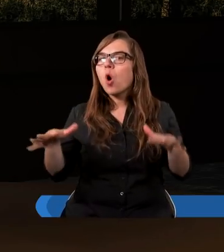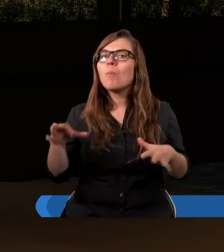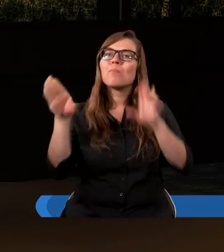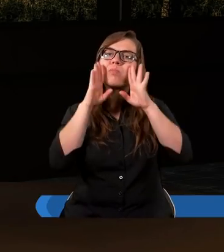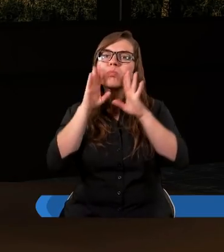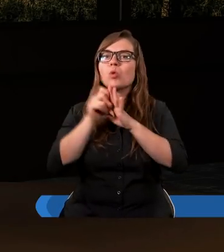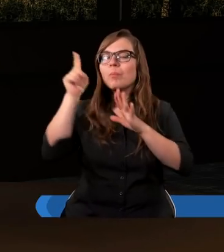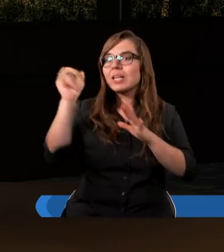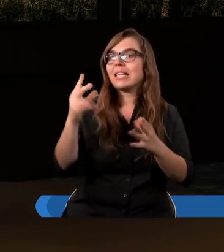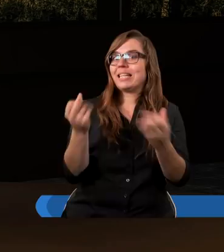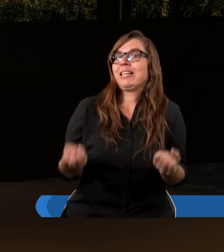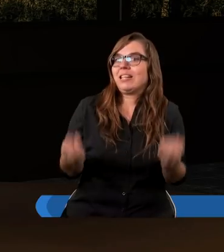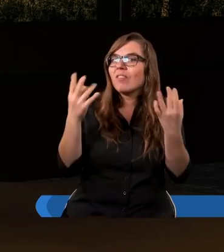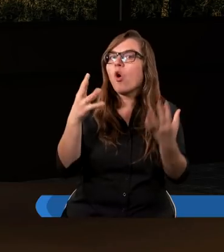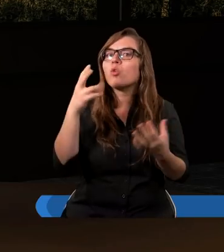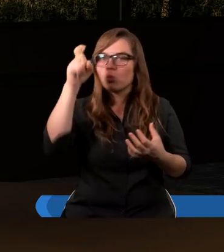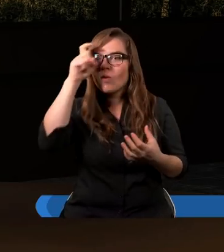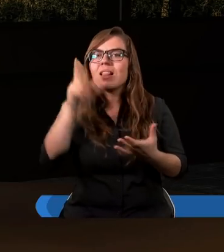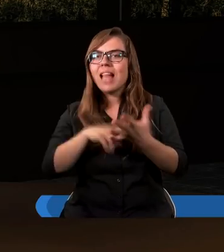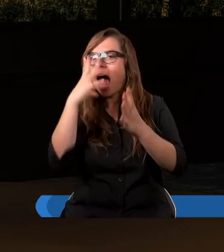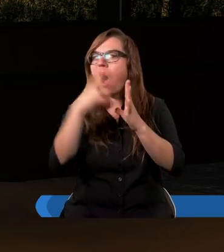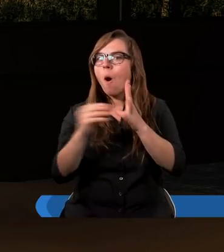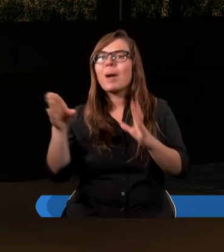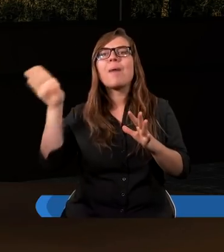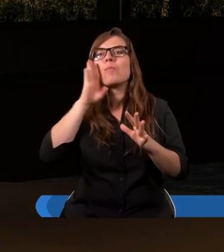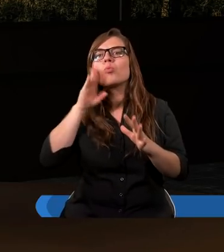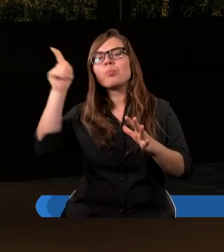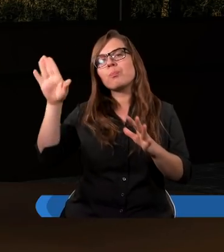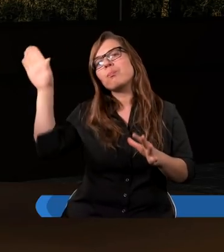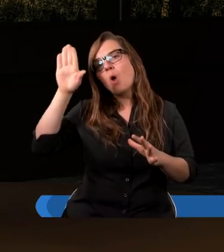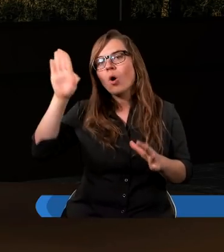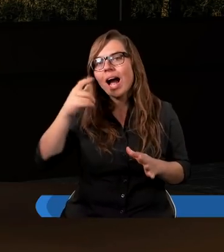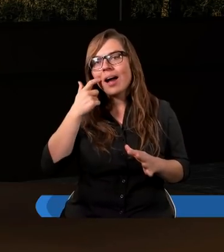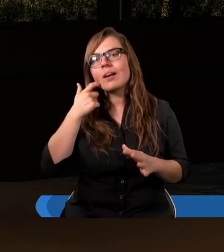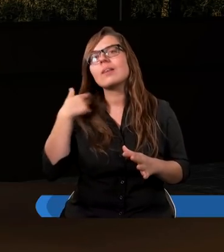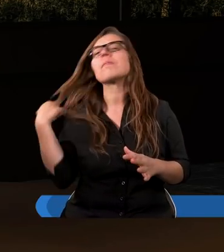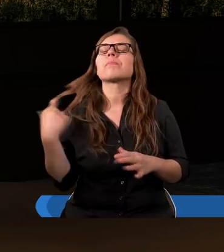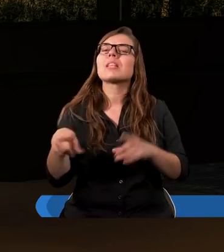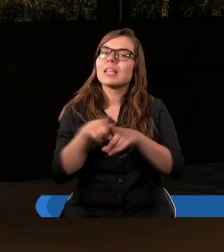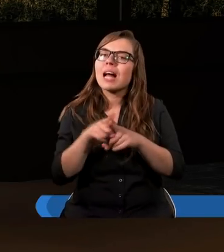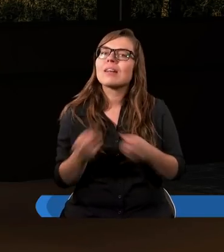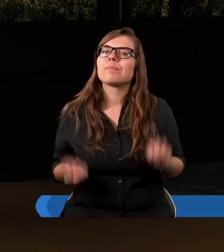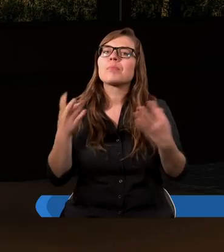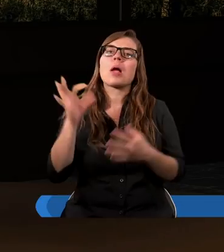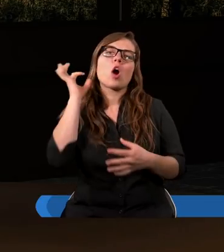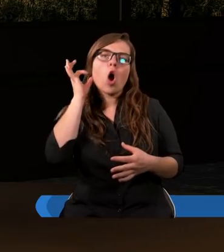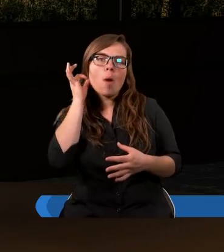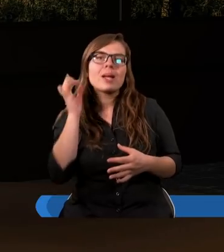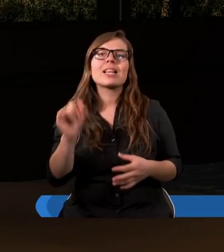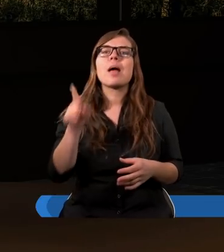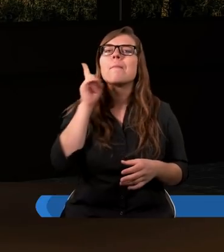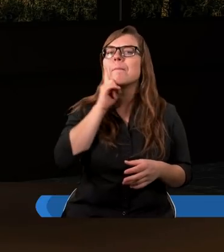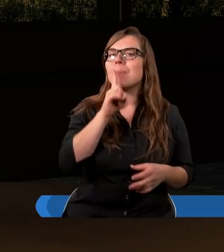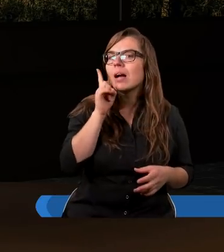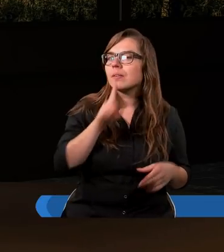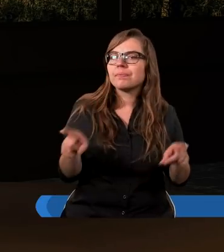no i stworzył człowieka na obraz swój, na obraz Boga. Stworzył zarówno mężczyznę i